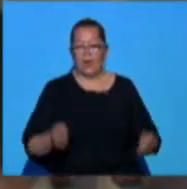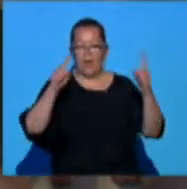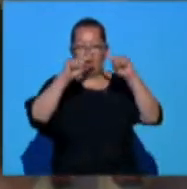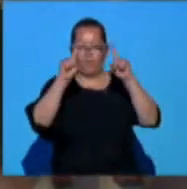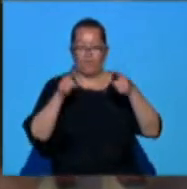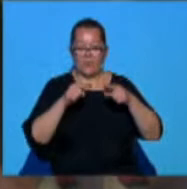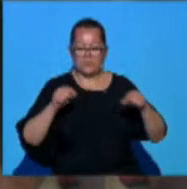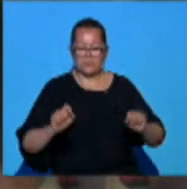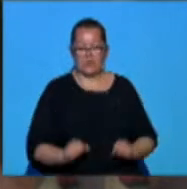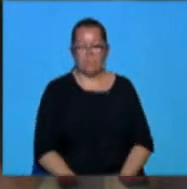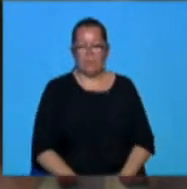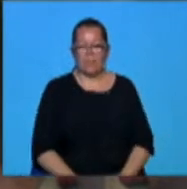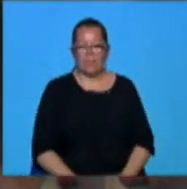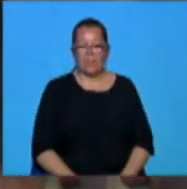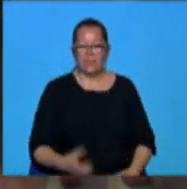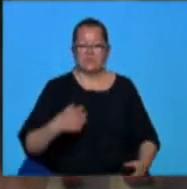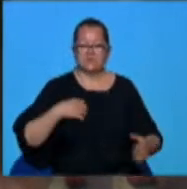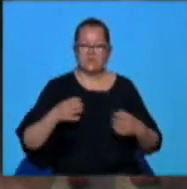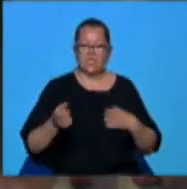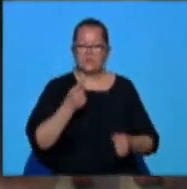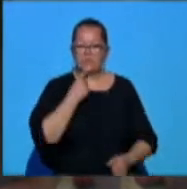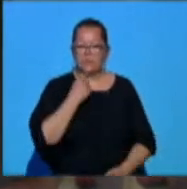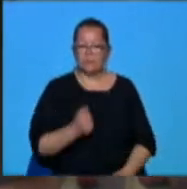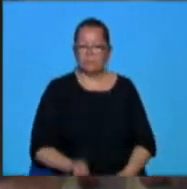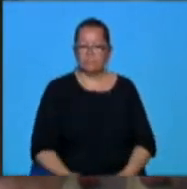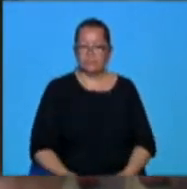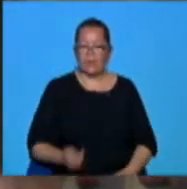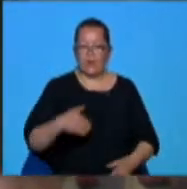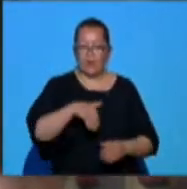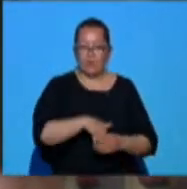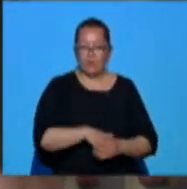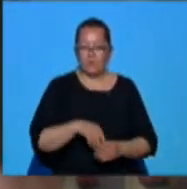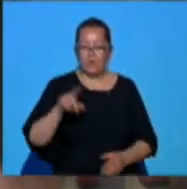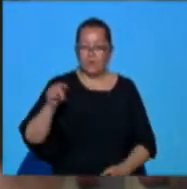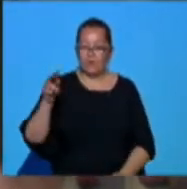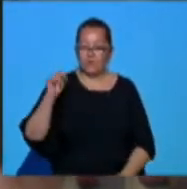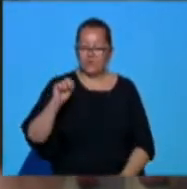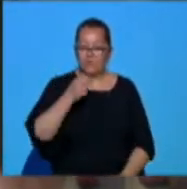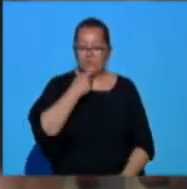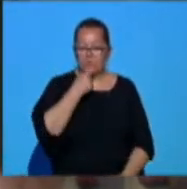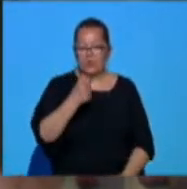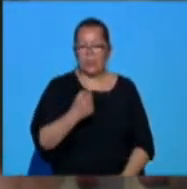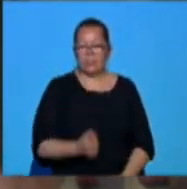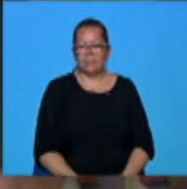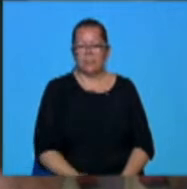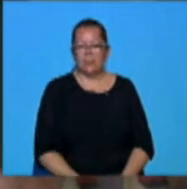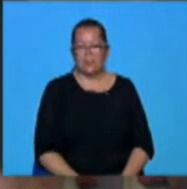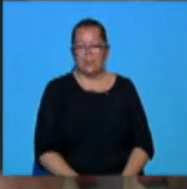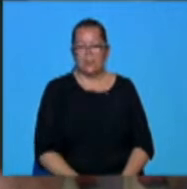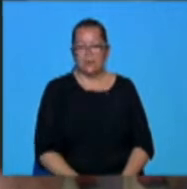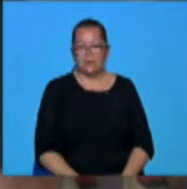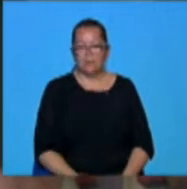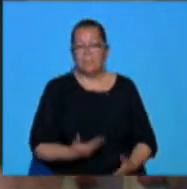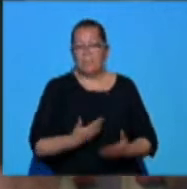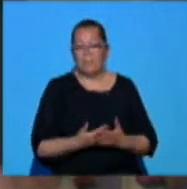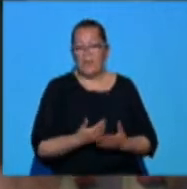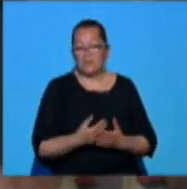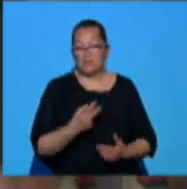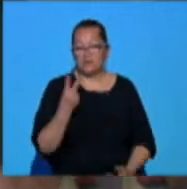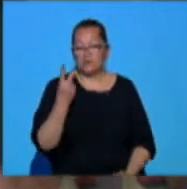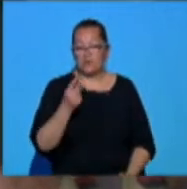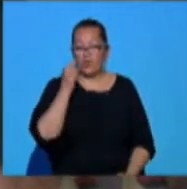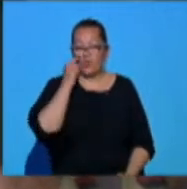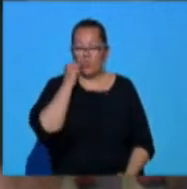de Dată Națională Craiova foarte mult în ultimii 28 de ani. Ce anume îi recomandă pe cei doi oameni de